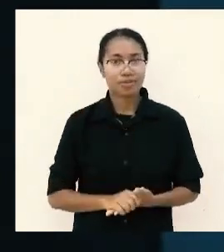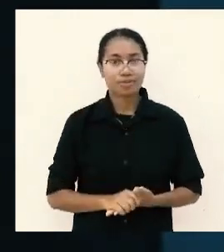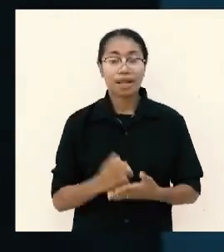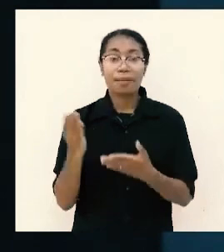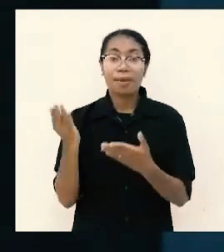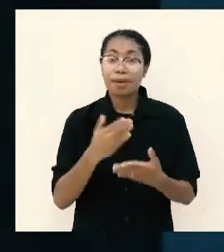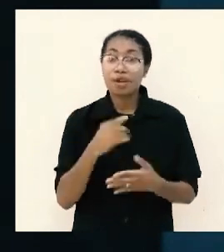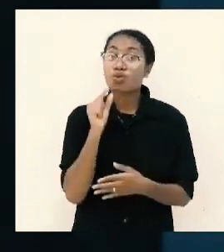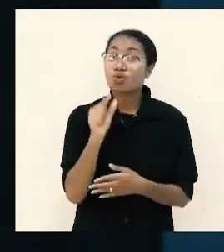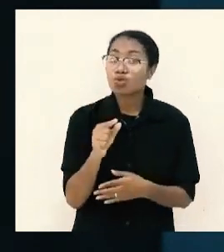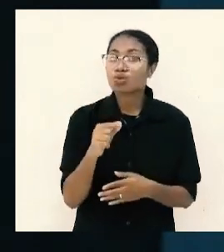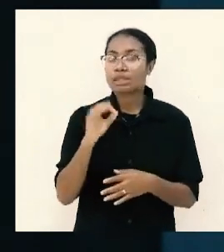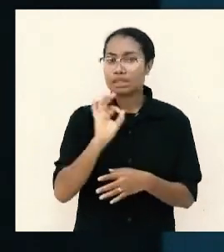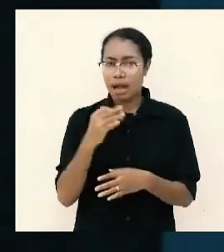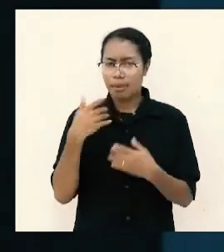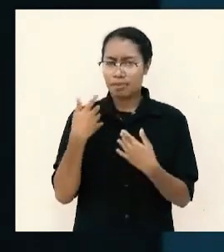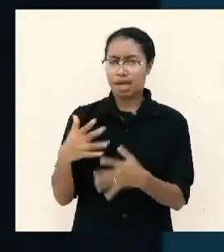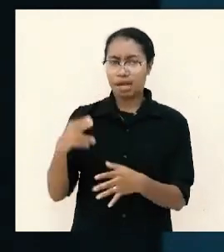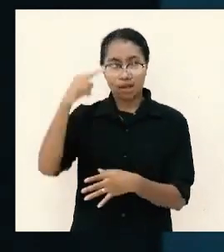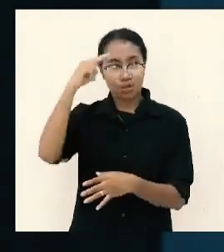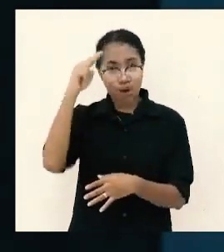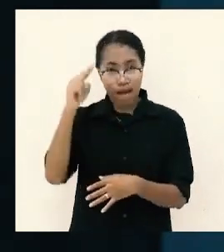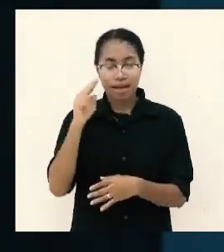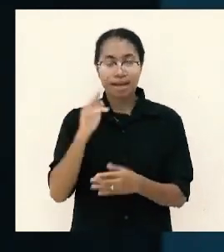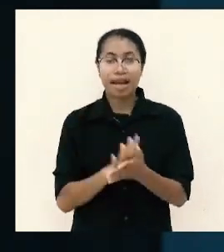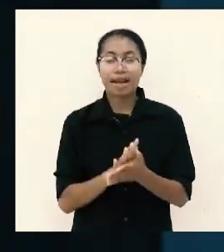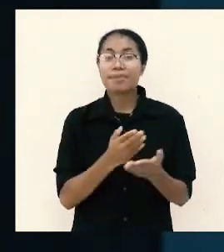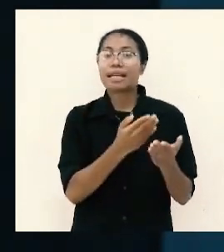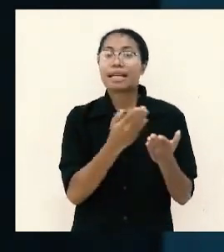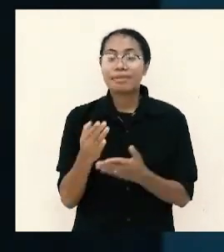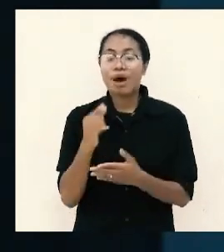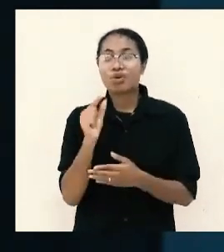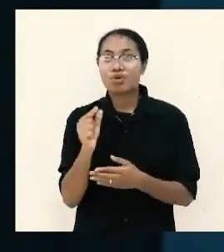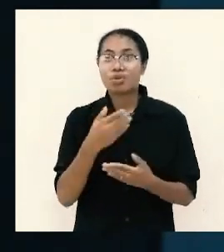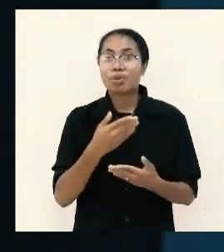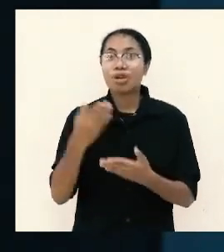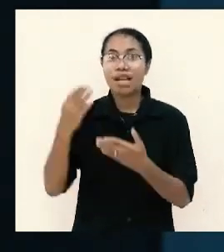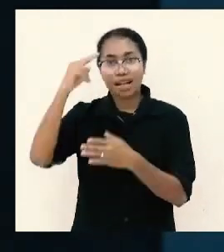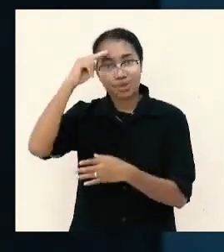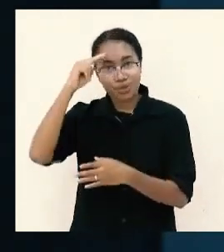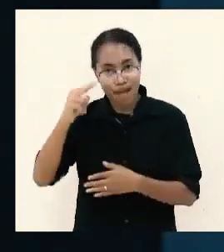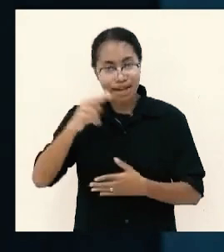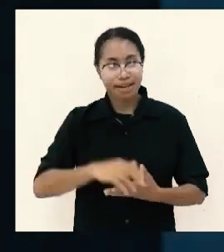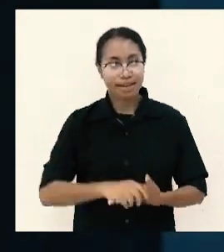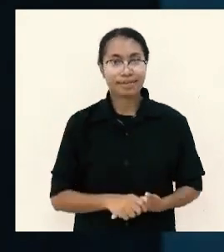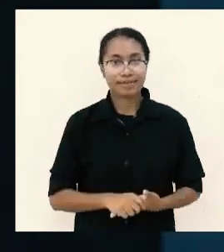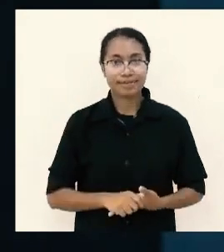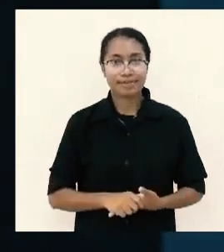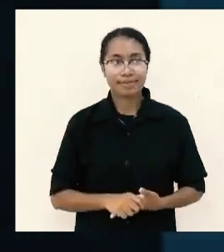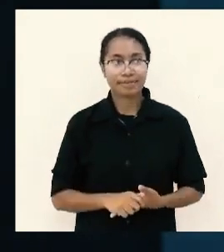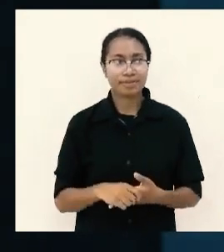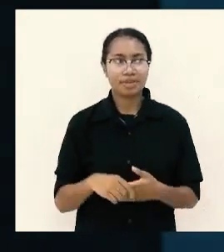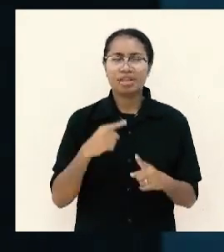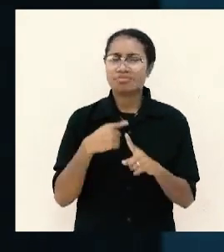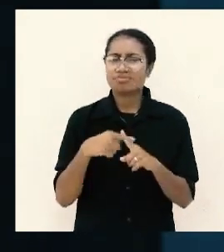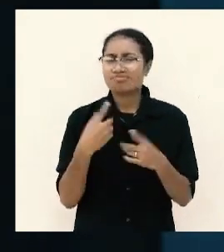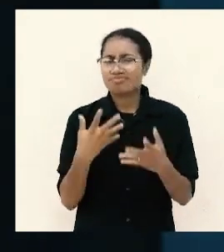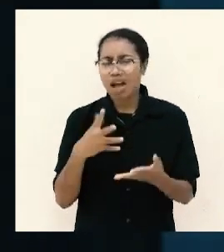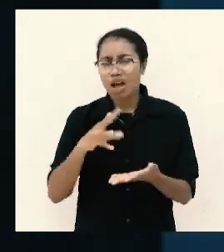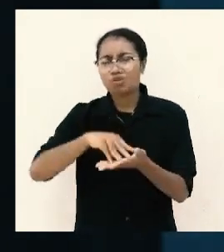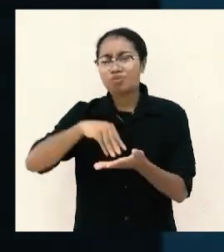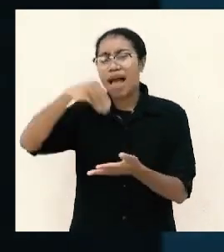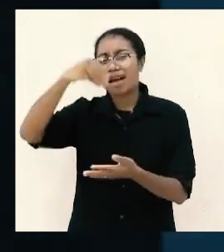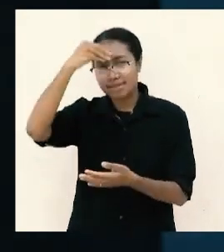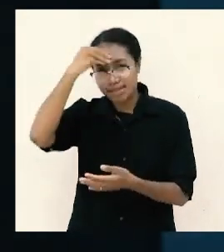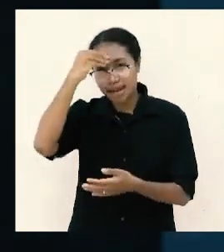untuk memuliakan Tuhan menerima juga untuk memuliakan Tuhan lebih-lebih belajar